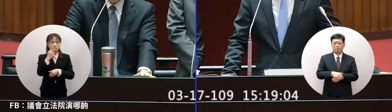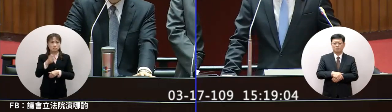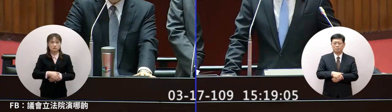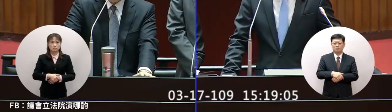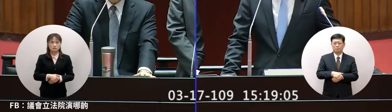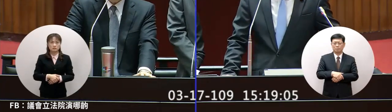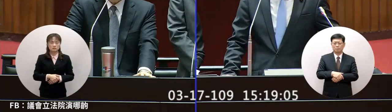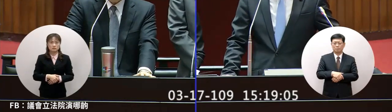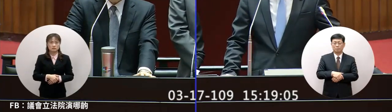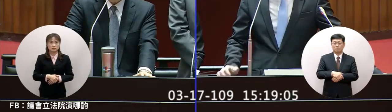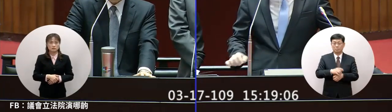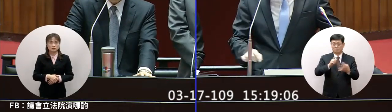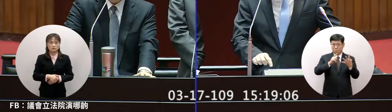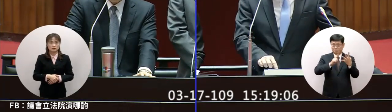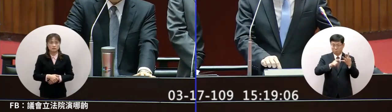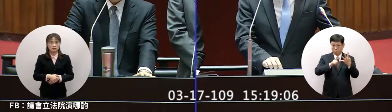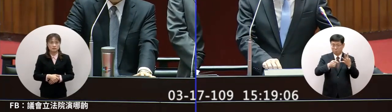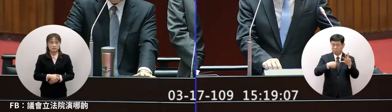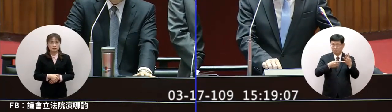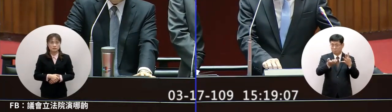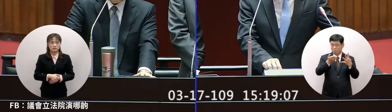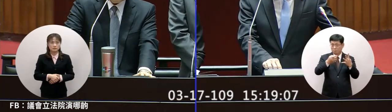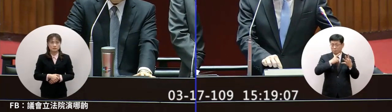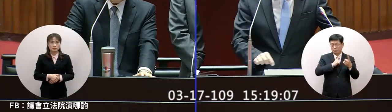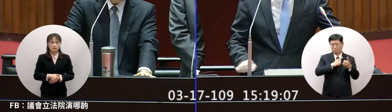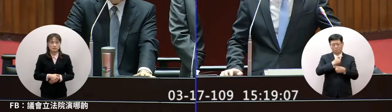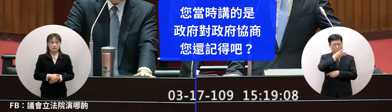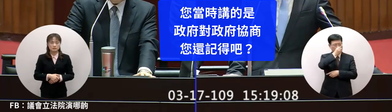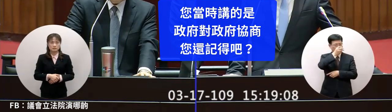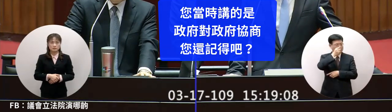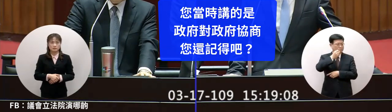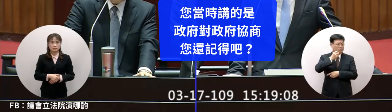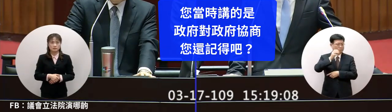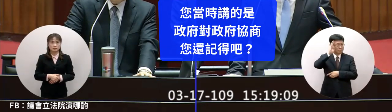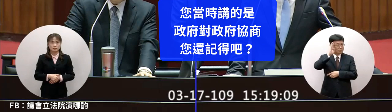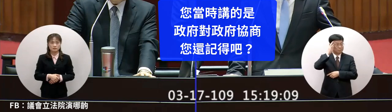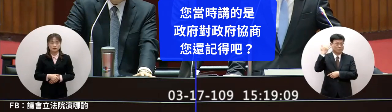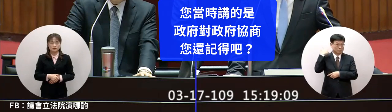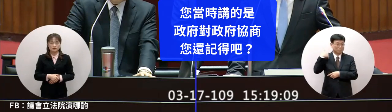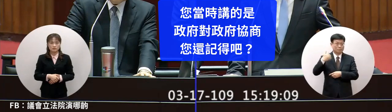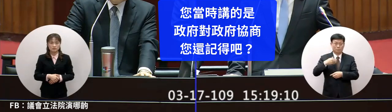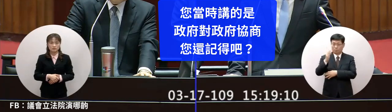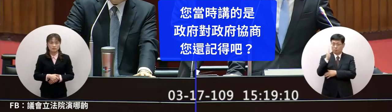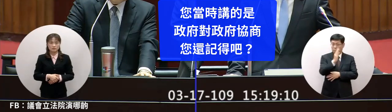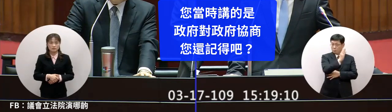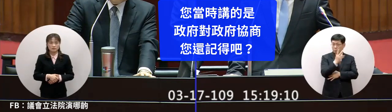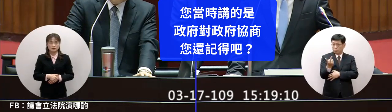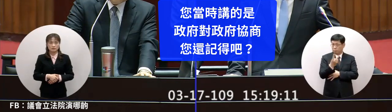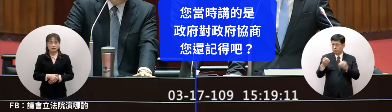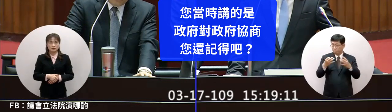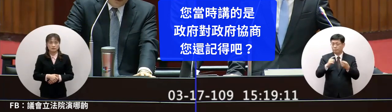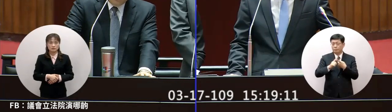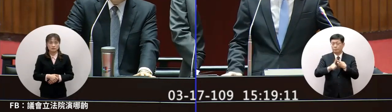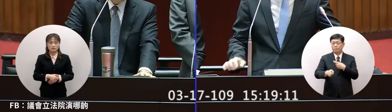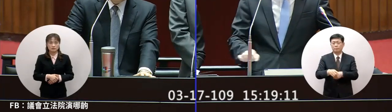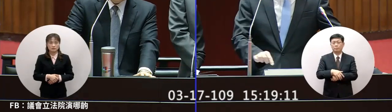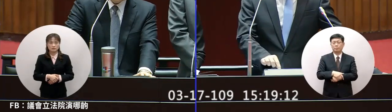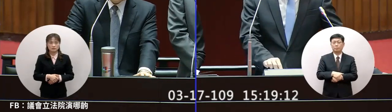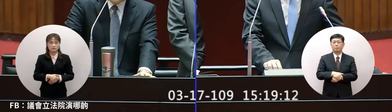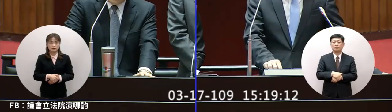持的最後一點您剛才粉飾太平您當時講的是政府對政府協商您還記得吧